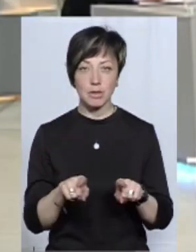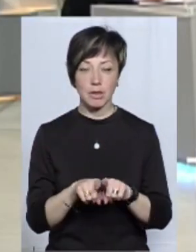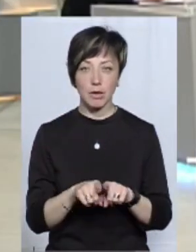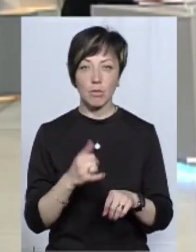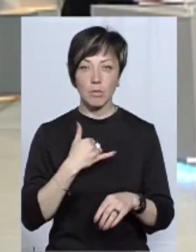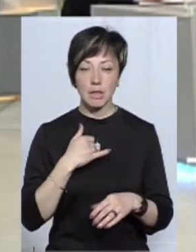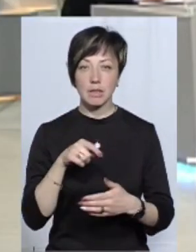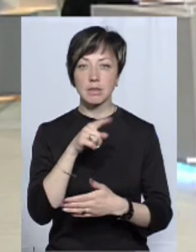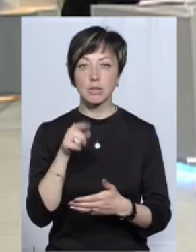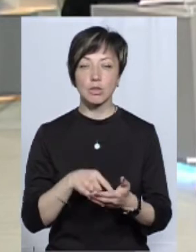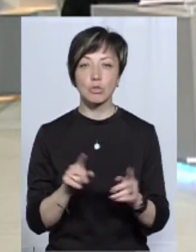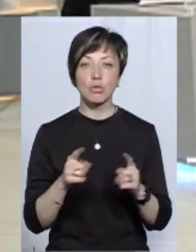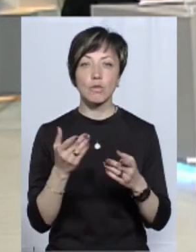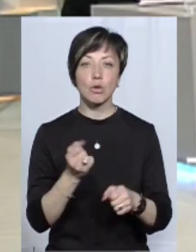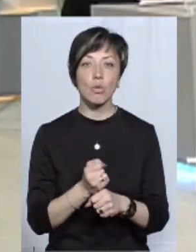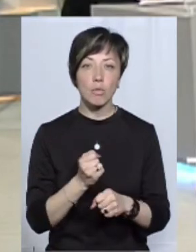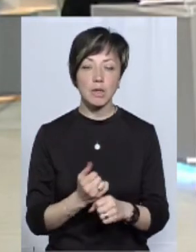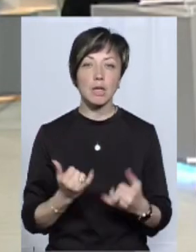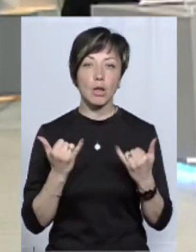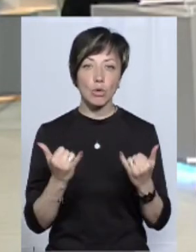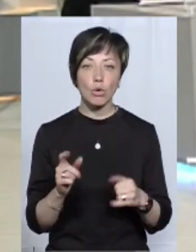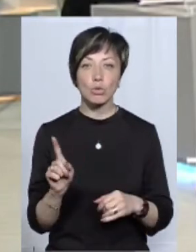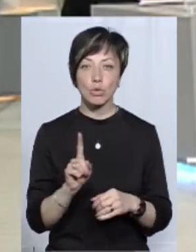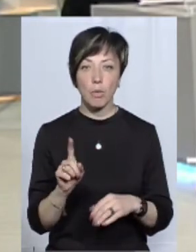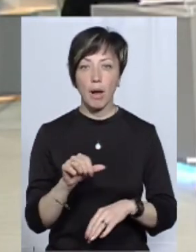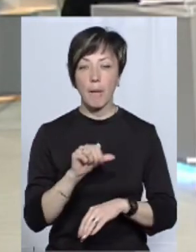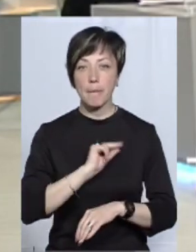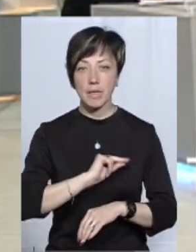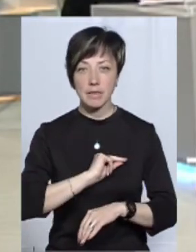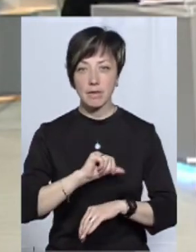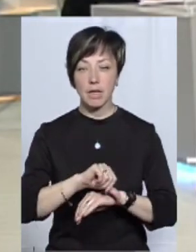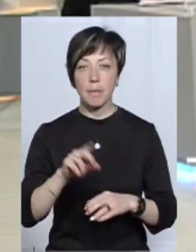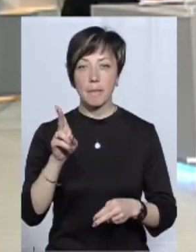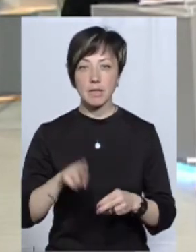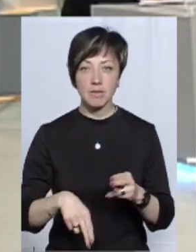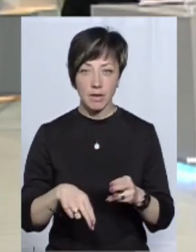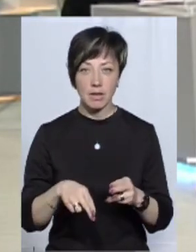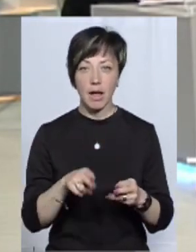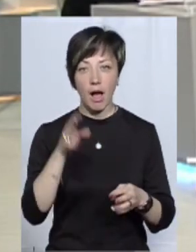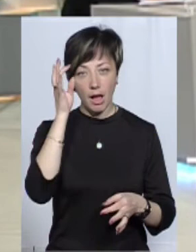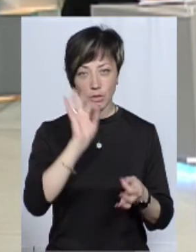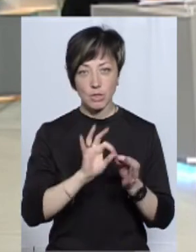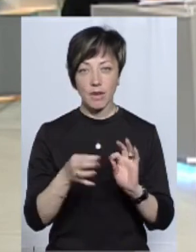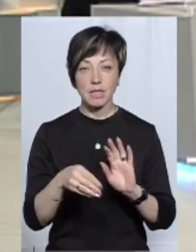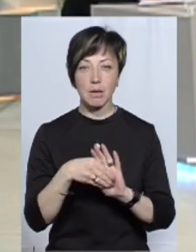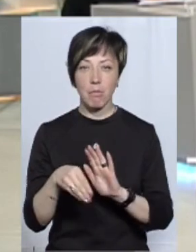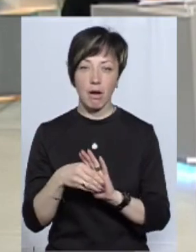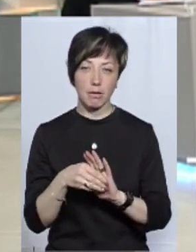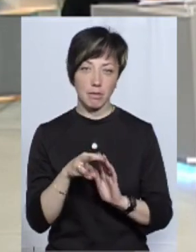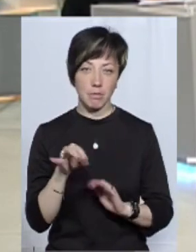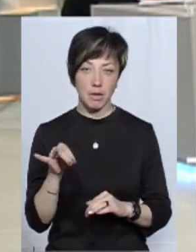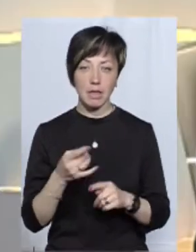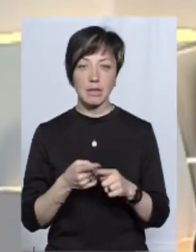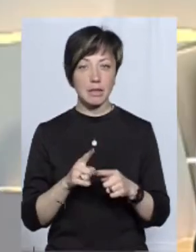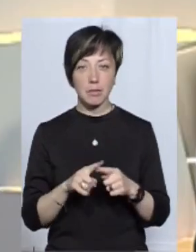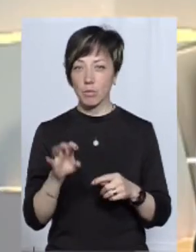От у мене таке запитання. Що ви робите для того, щоб митників перестали асоціювати з хабарниками. Там-то